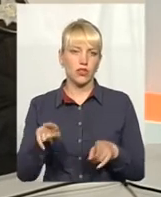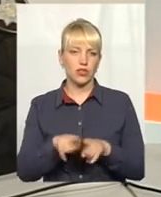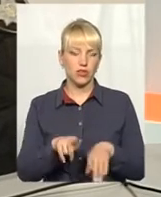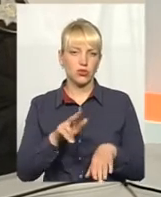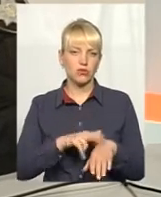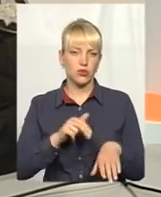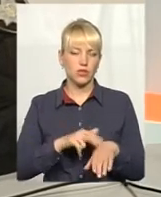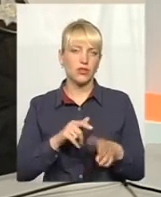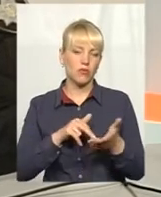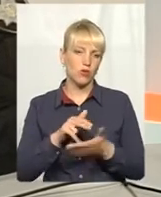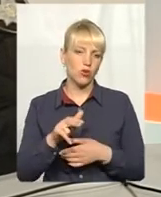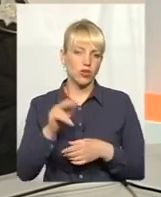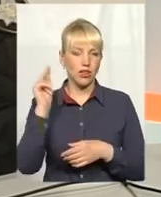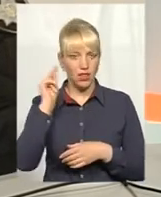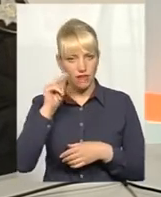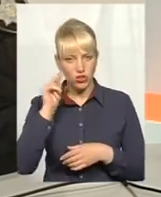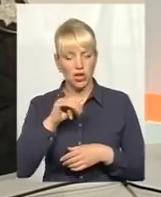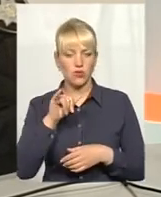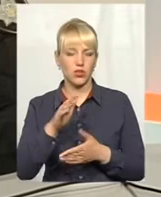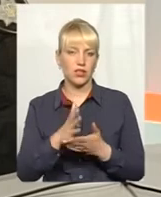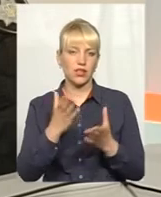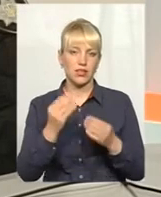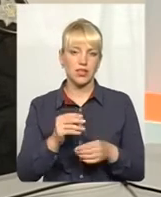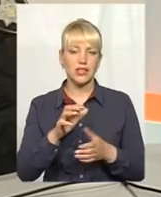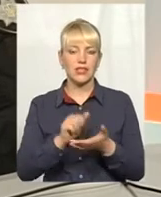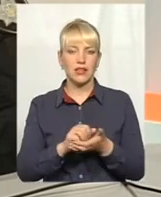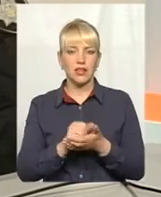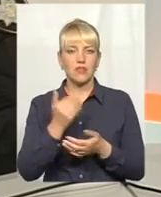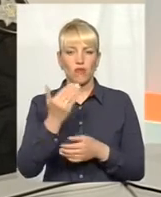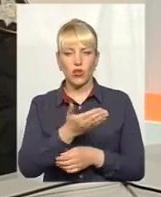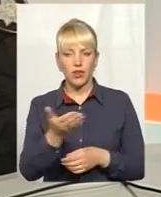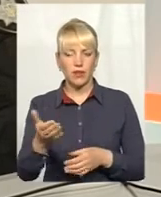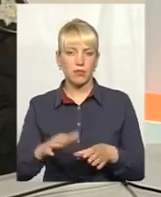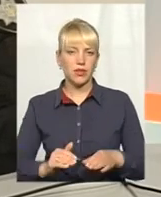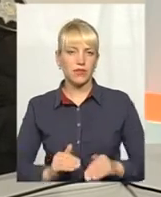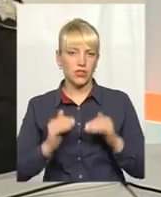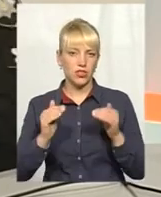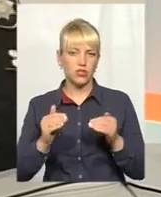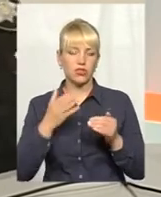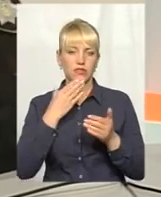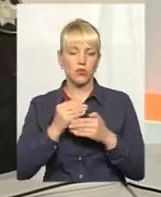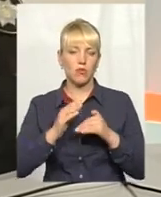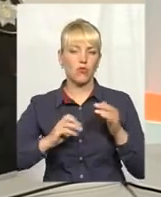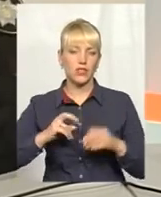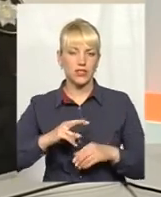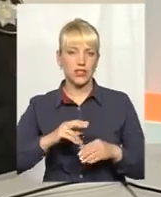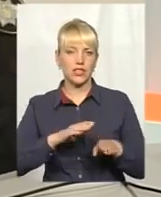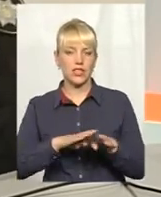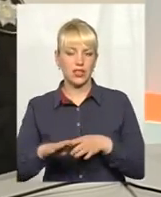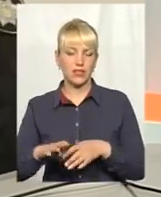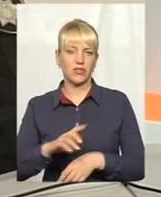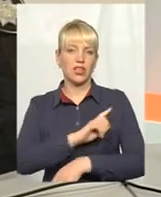проходять і навчання, в них є дні занять, вони підвищують свій професійний рівень в плані фізичної підготовленості, в плані вогневої